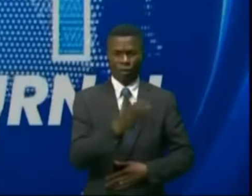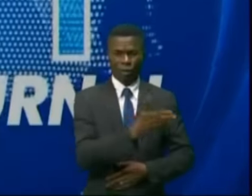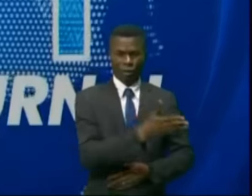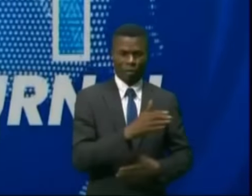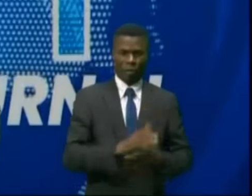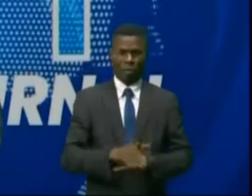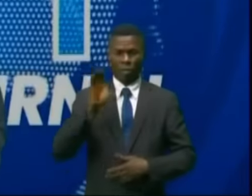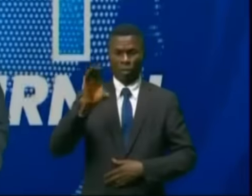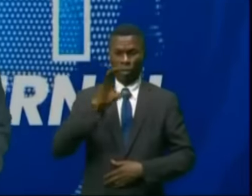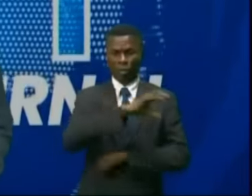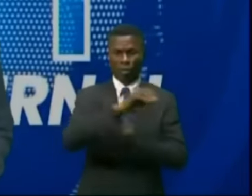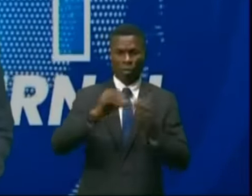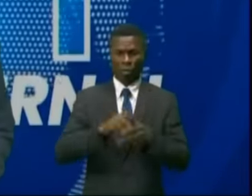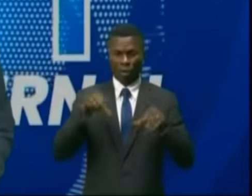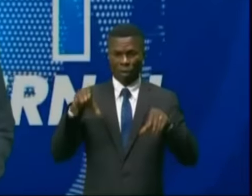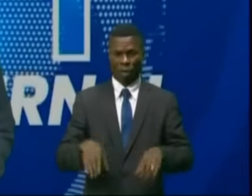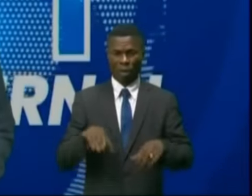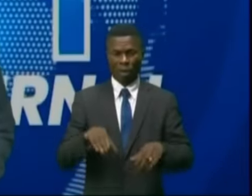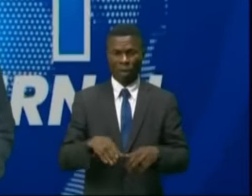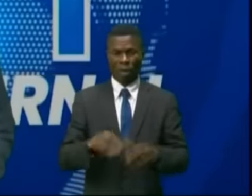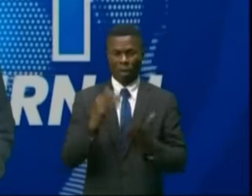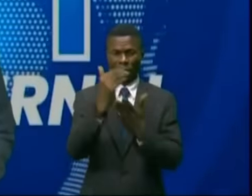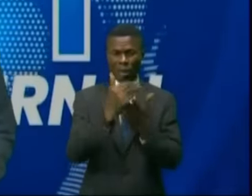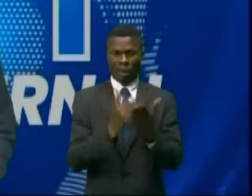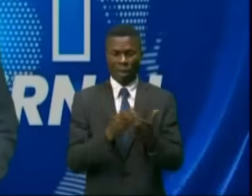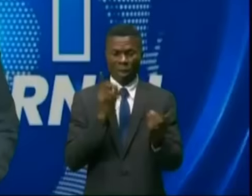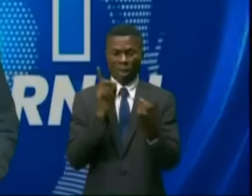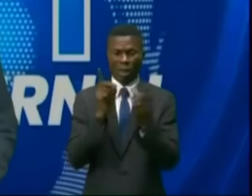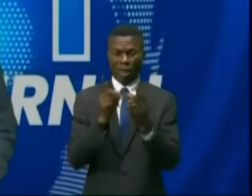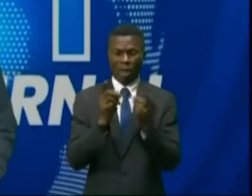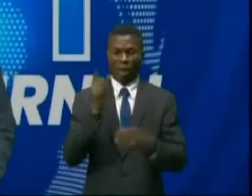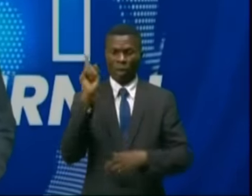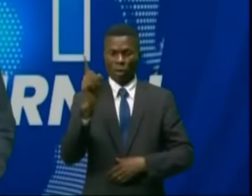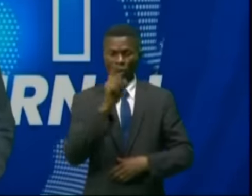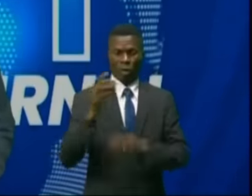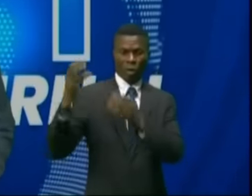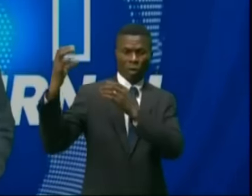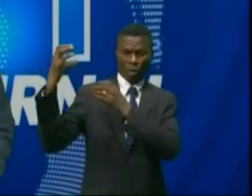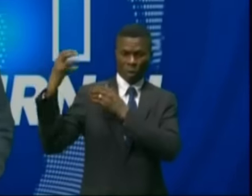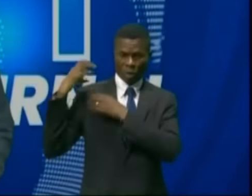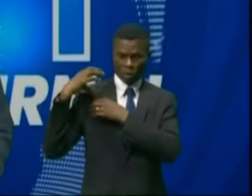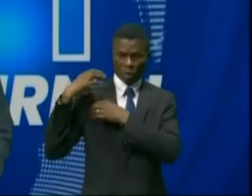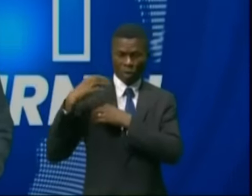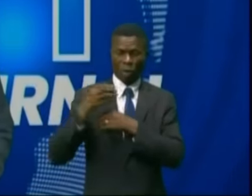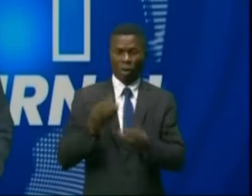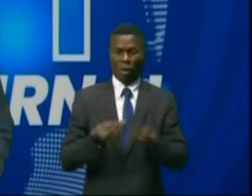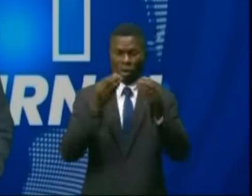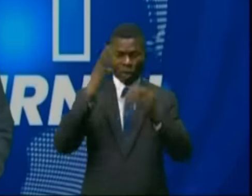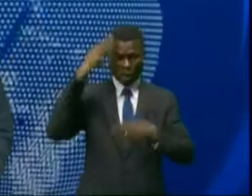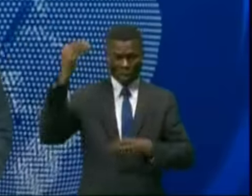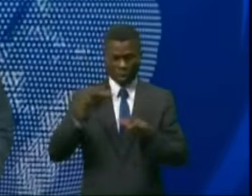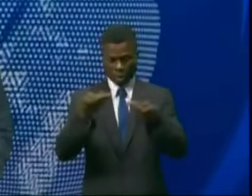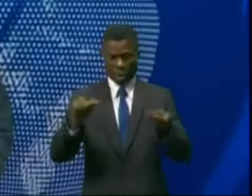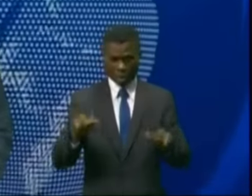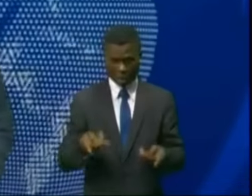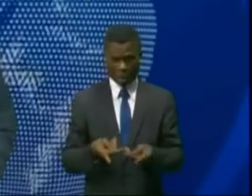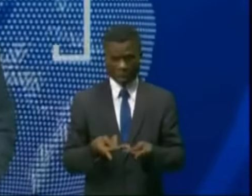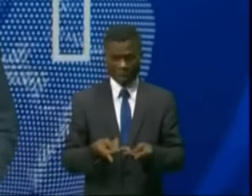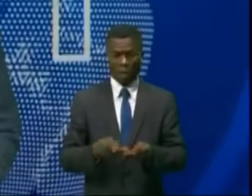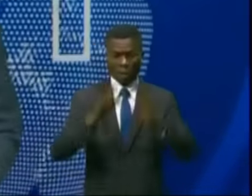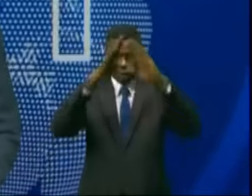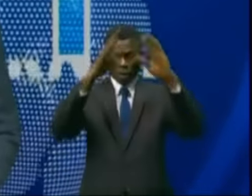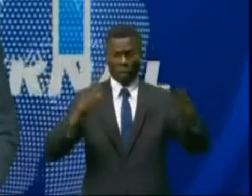La Banque centrale du Congo recrute des consultants individuels chargés de mener l'expertise de ces terrains et